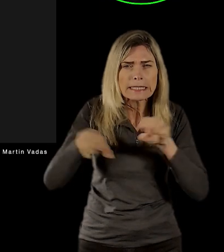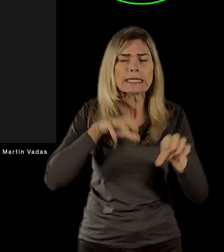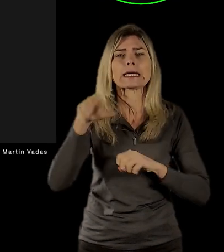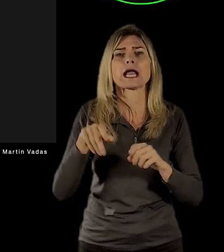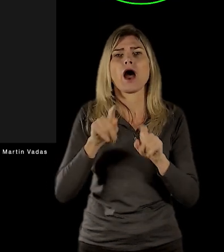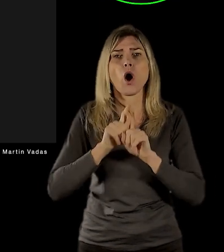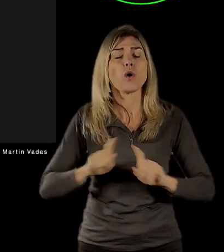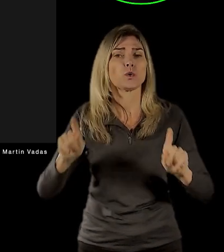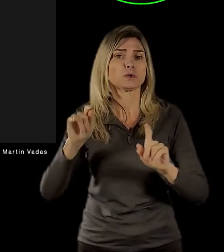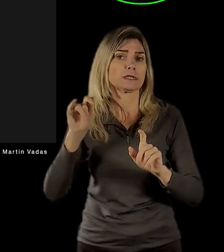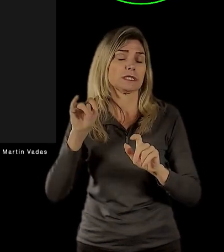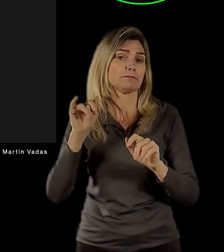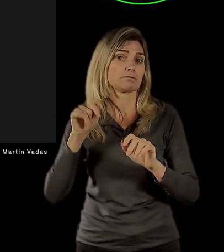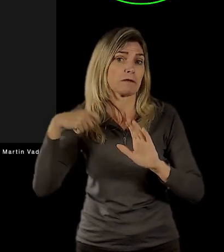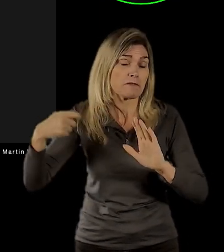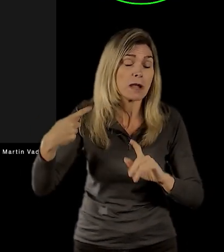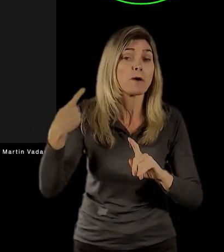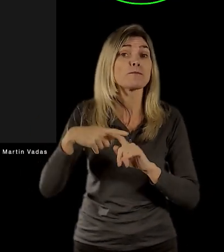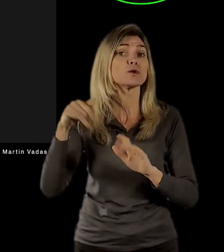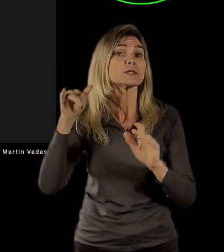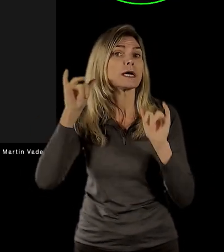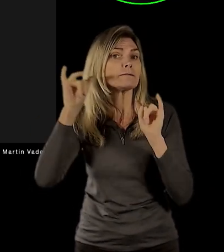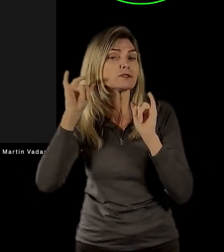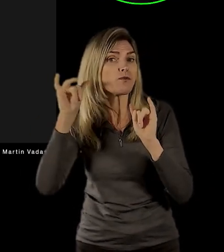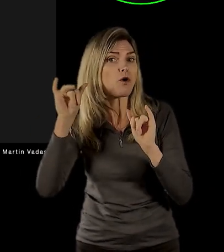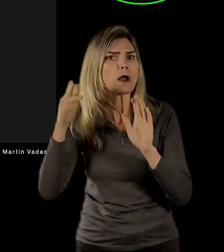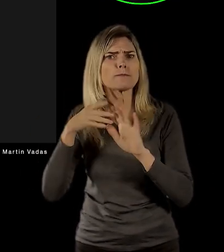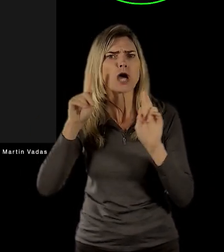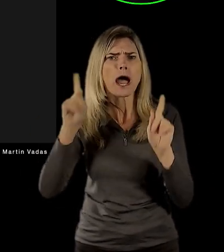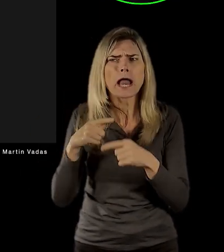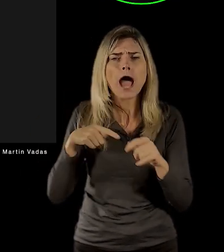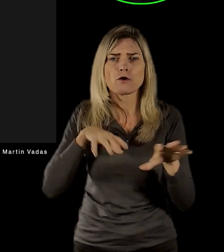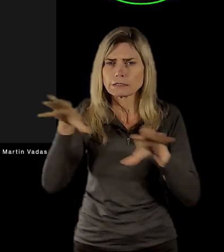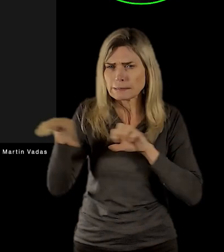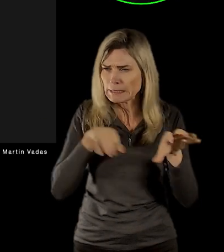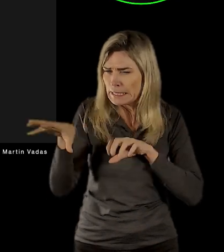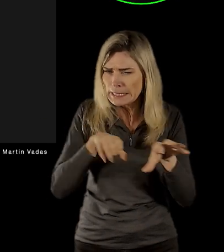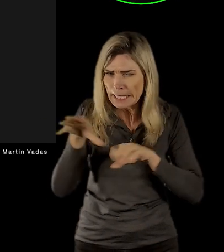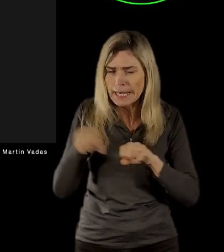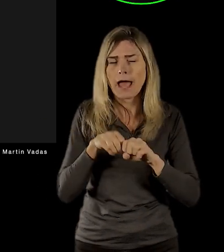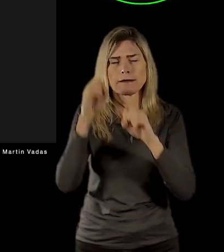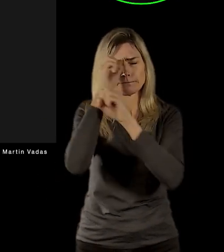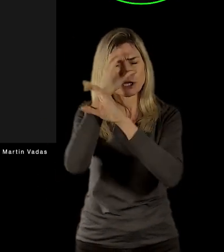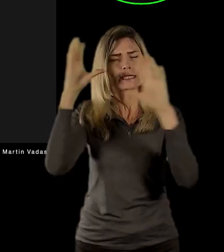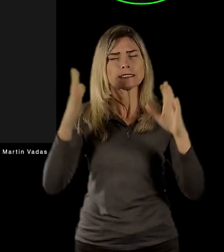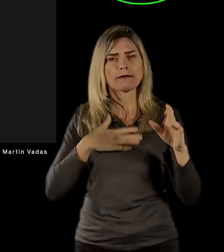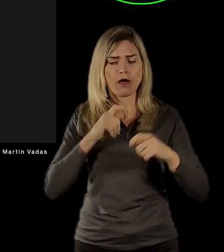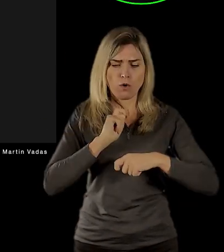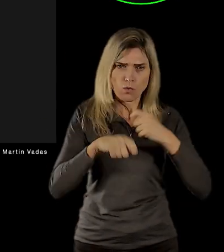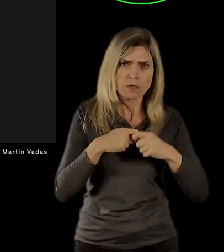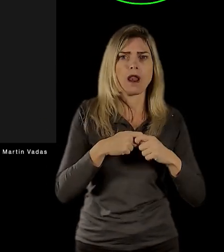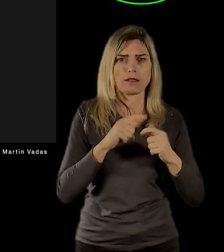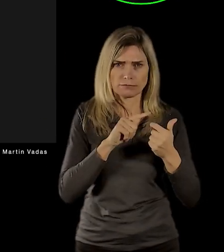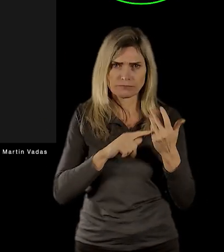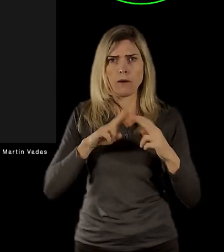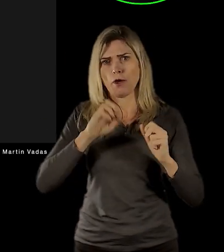zvukové, na tom obsahu a na tom výběru a na tom na tý myšlence vlastně, s tou myšlenkou přišel